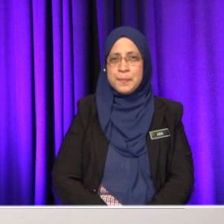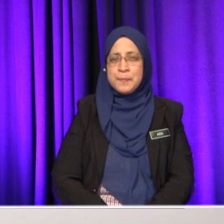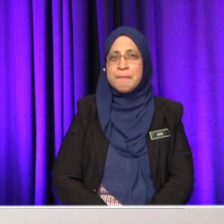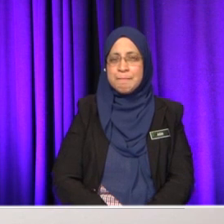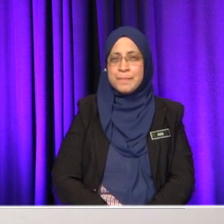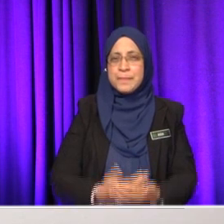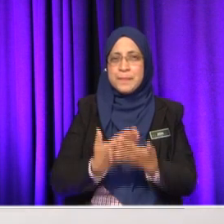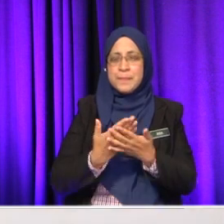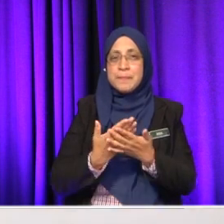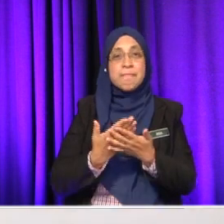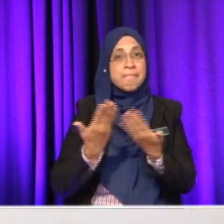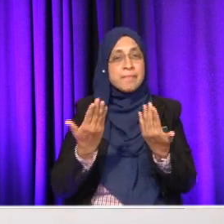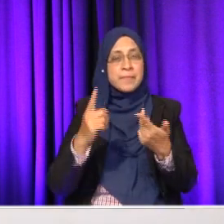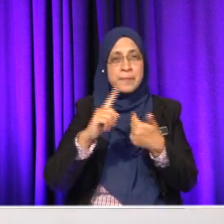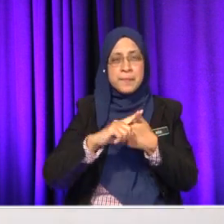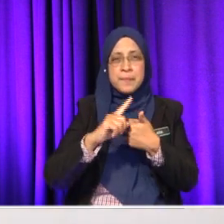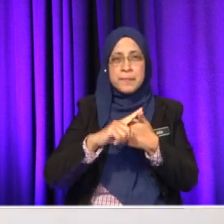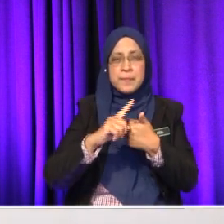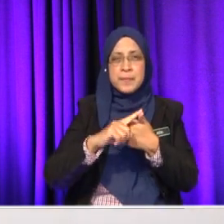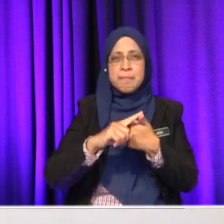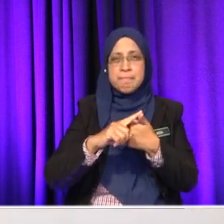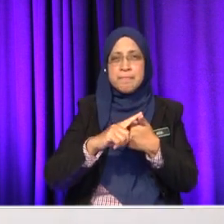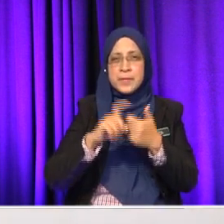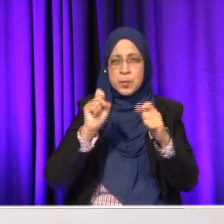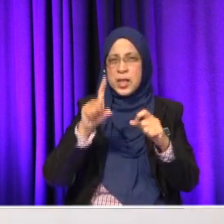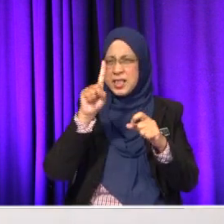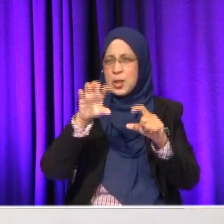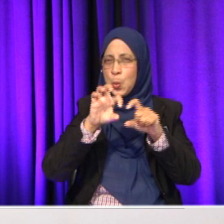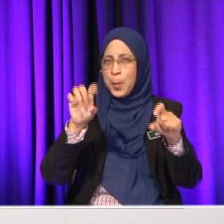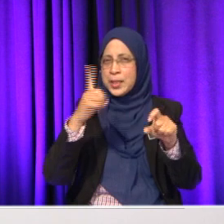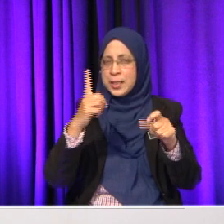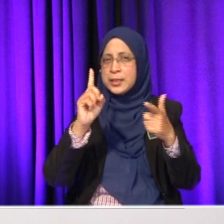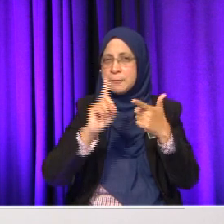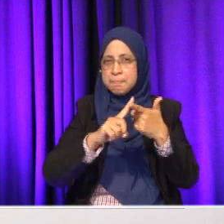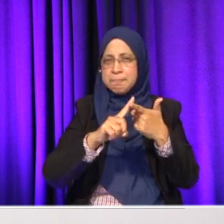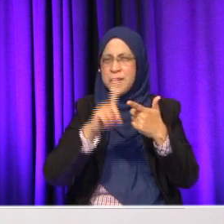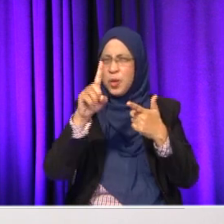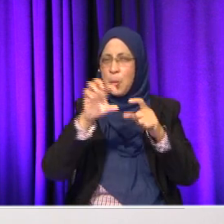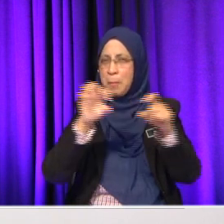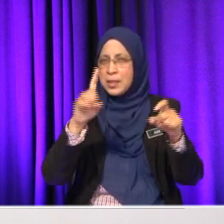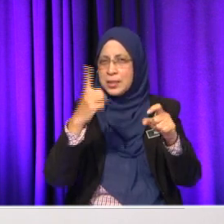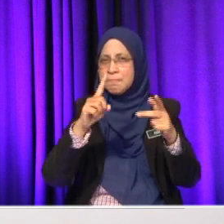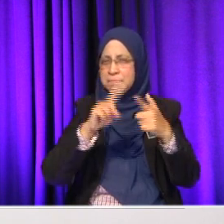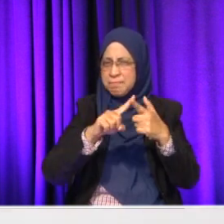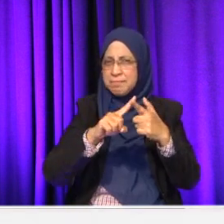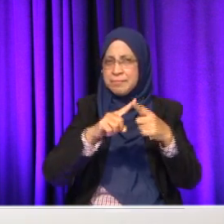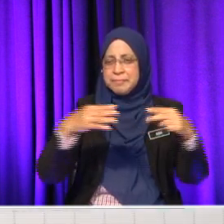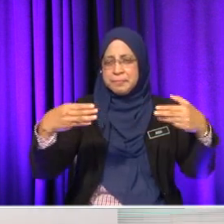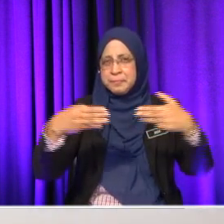Kelebihan sistem itu, yang pertama, dia memerlukan satu part sahaja. Yang kedua, pemasangan dan